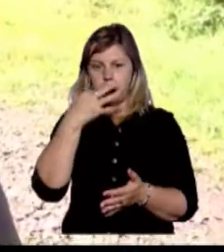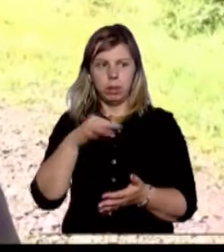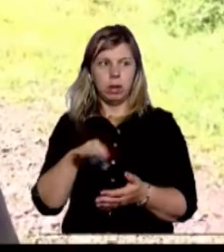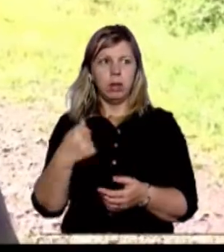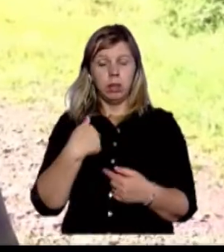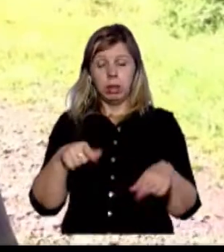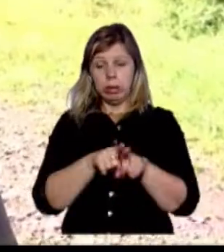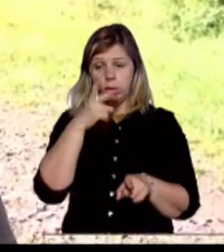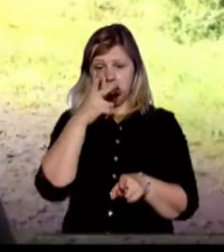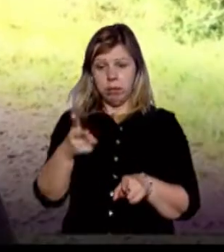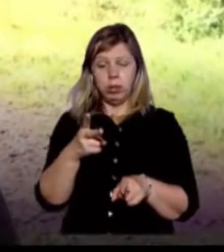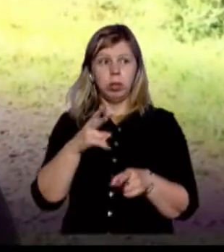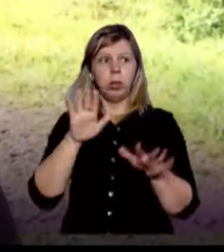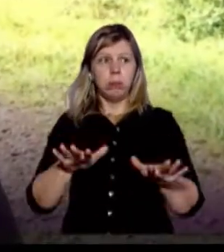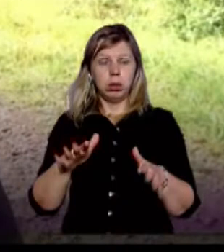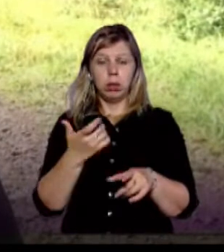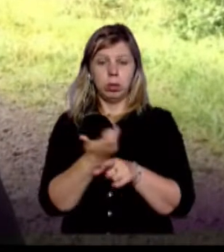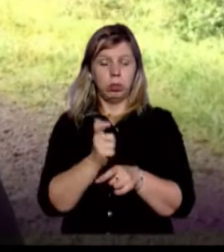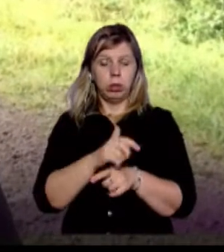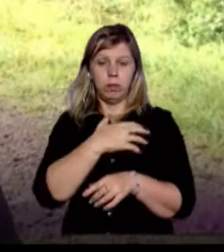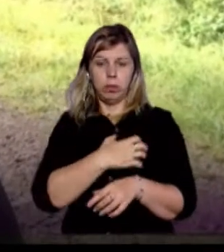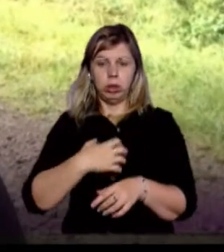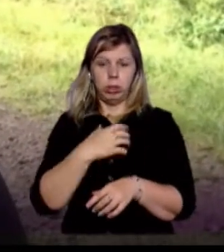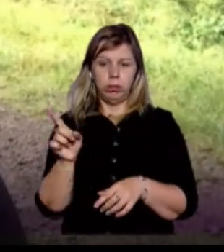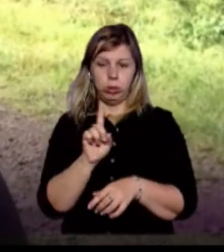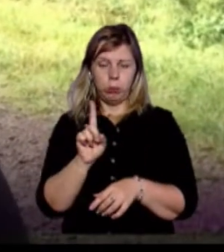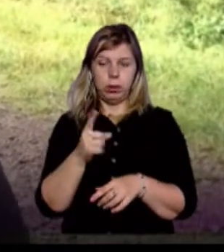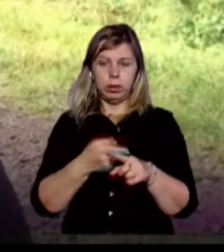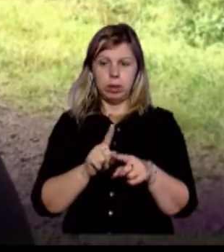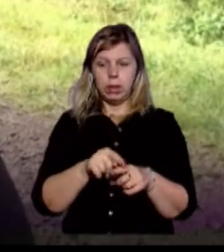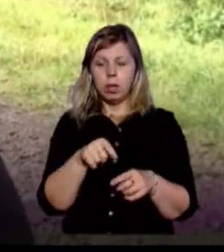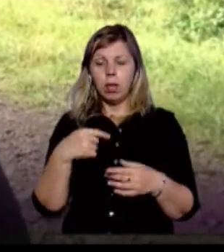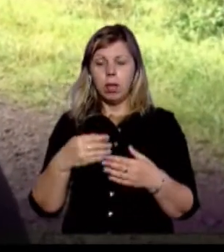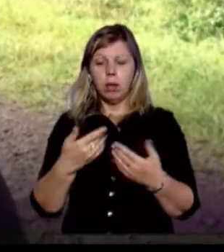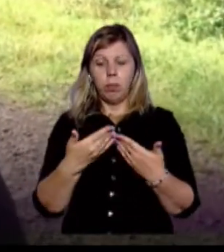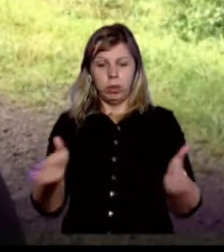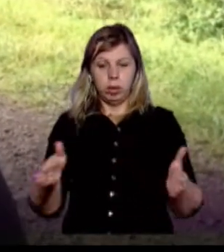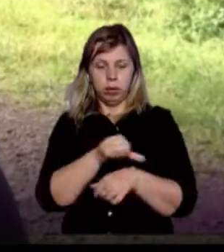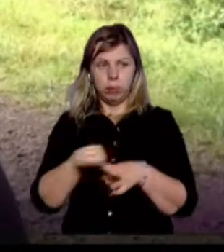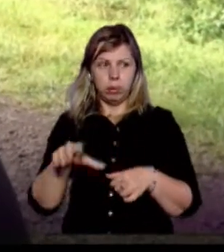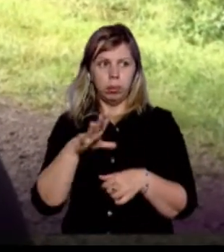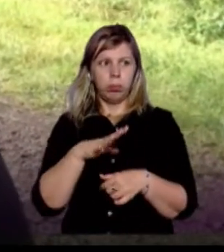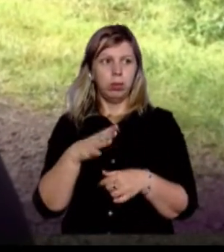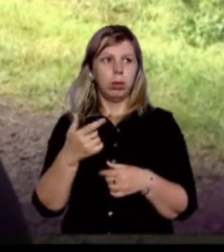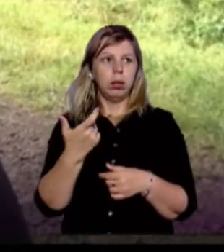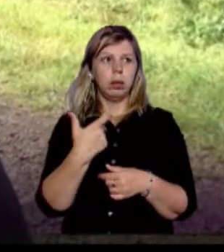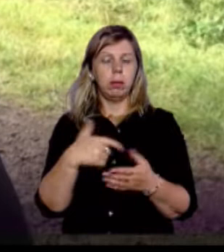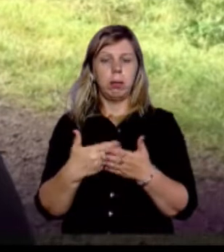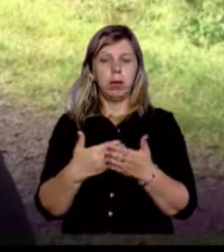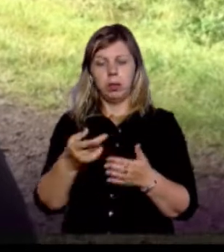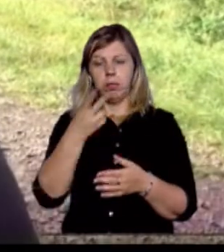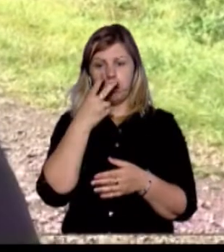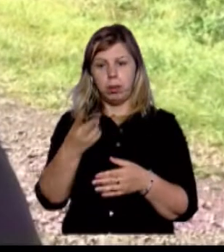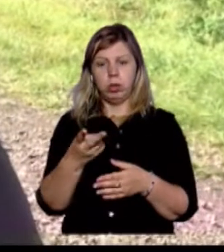Я так дивлюся, що для місця насправді дуже важливо, щоб цей перехід був відкритий. Бо самі, наприклад, може ви